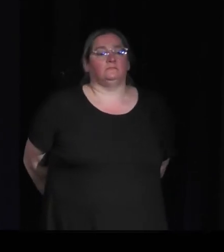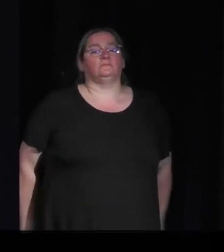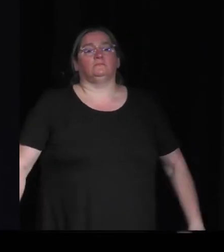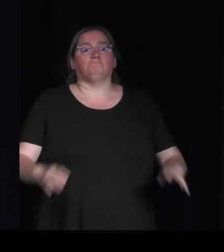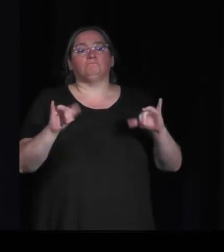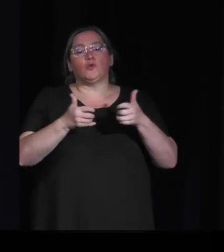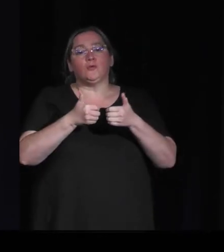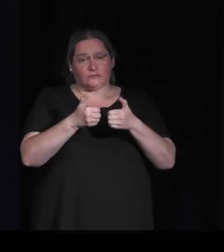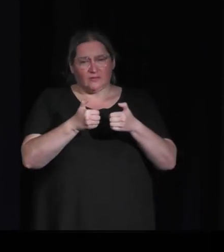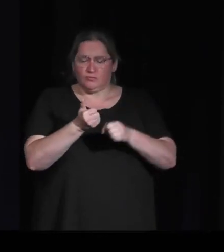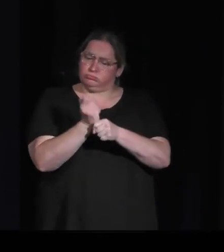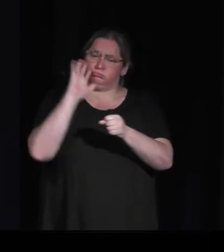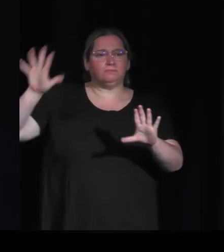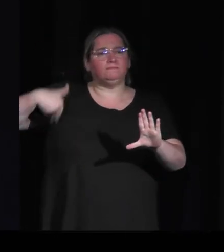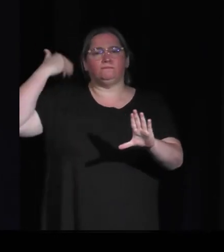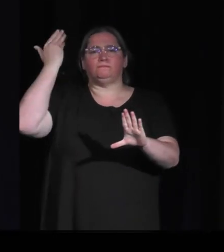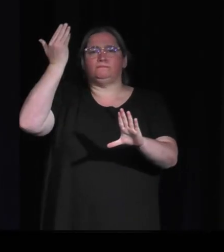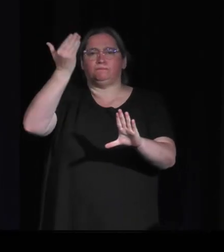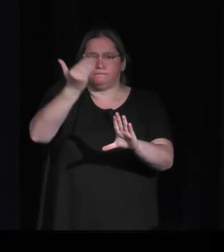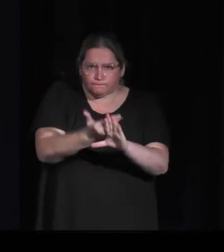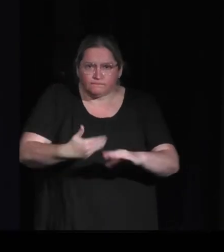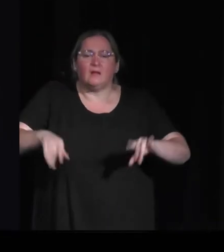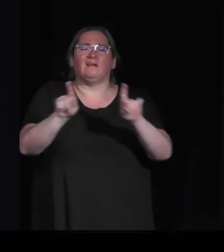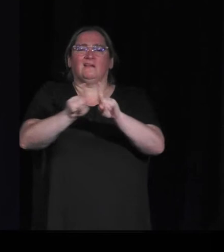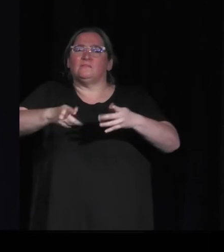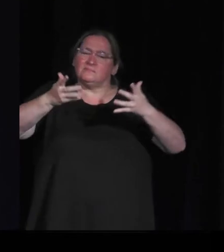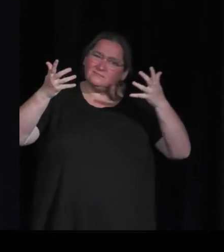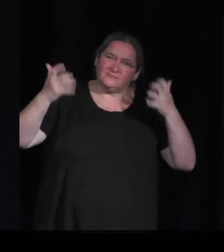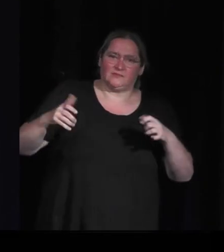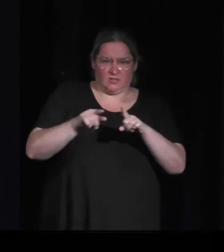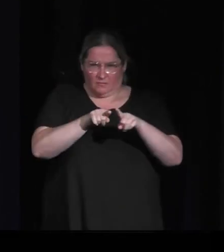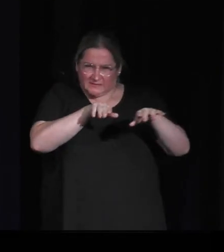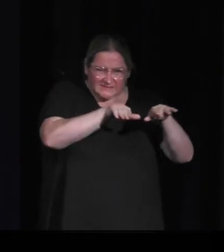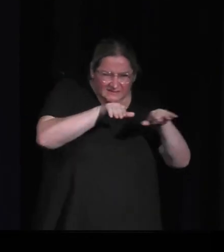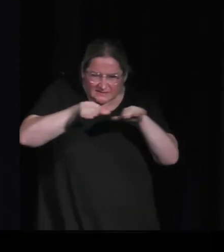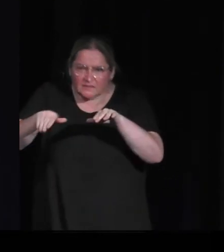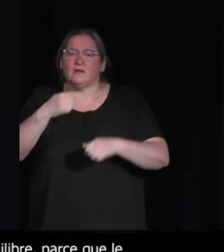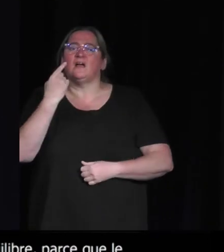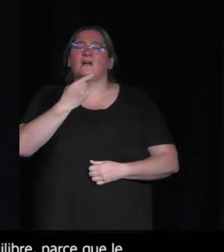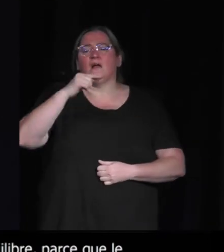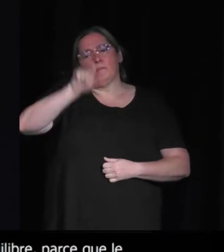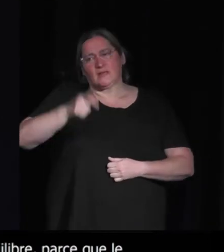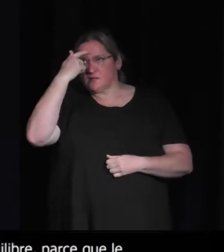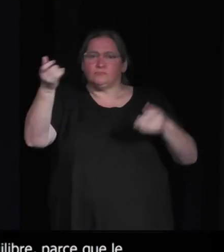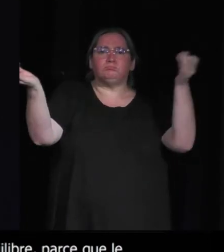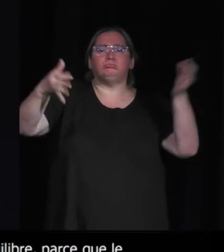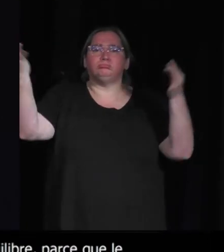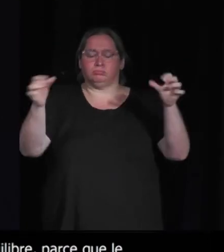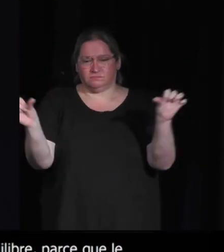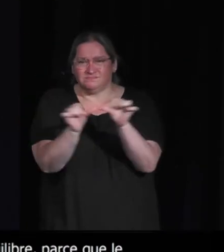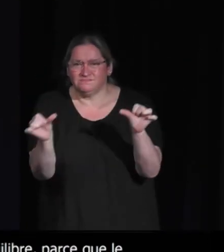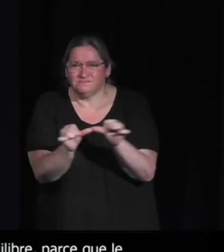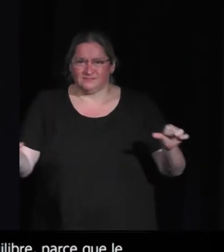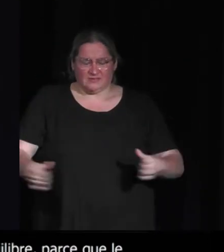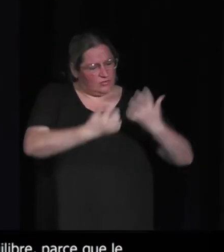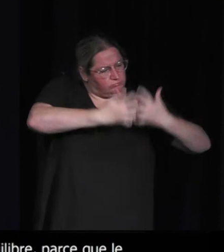ces dernières années. On a parlé de gameplay émergent, c'est-à-dire où les créateurs de jeux vidéo allaient mettre un ensemble de